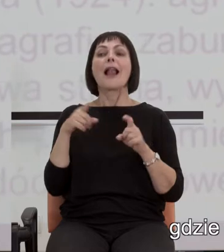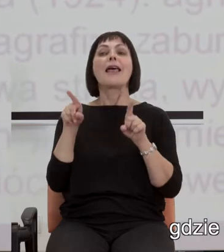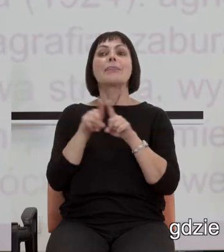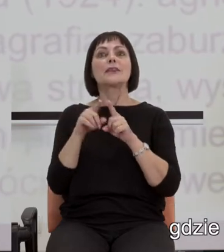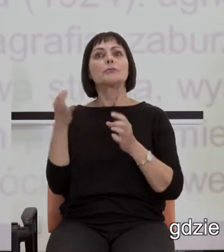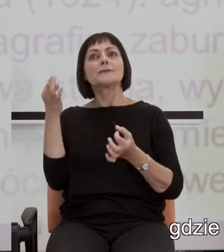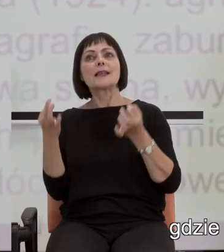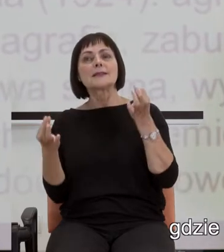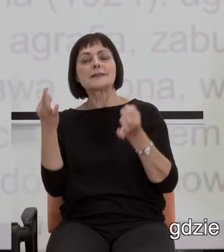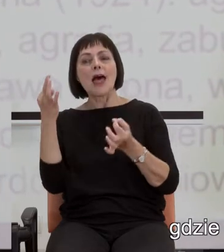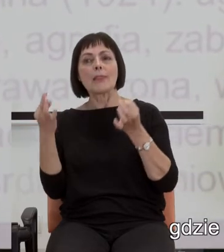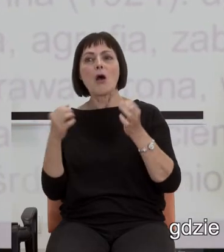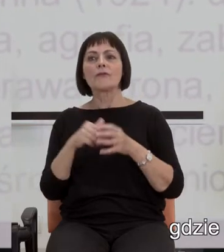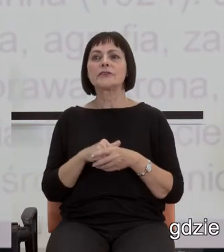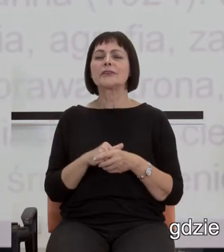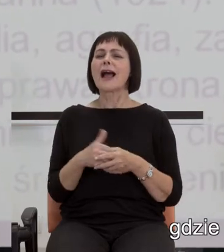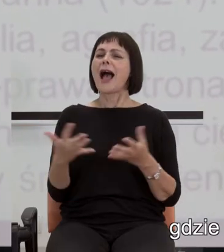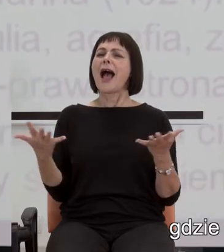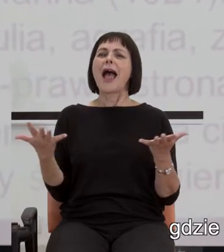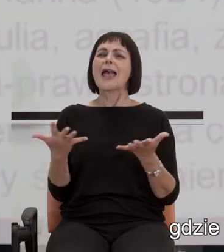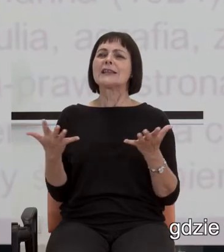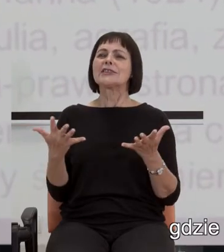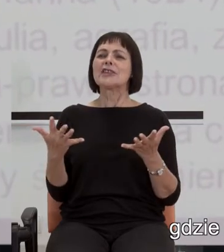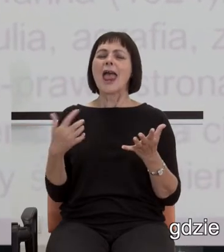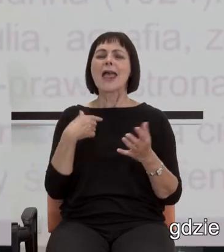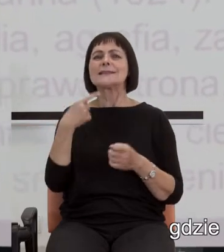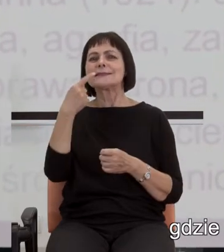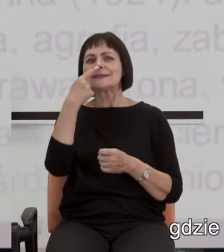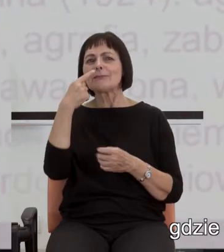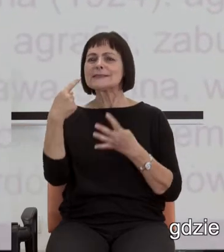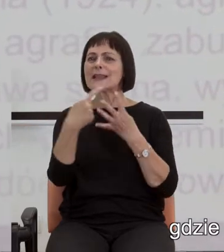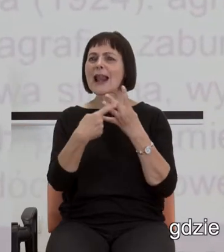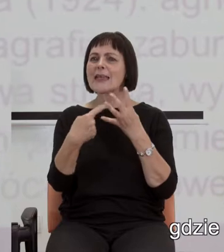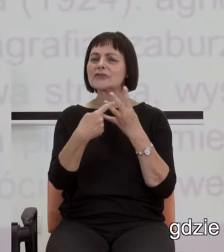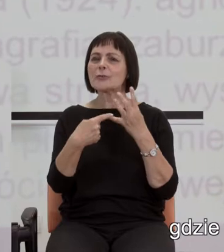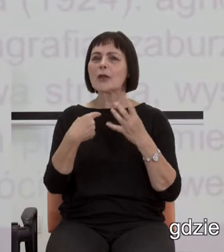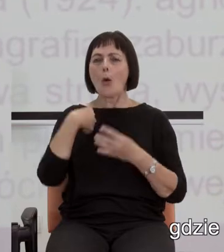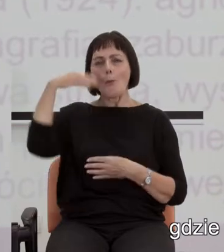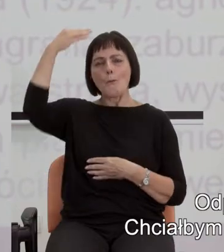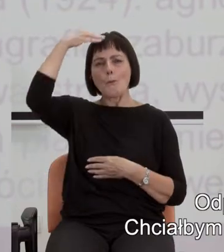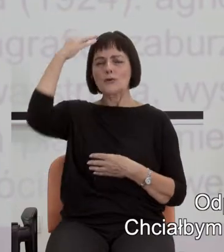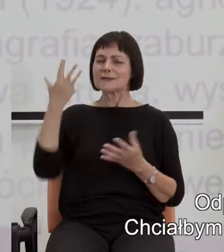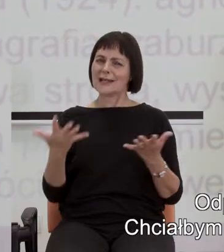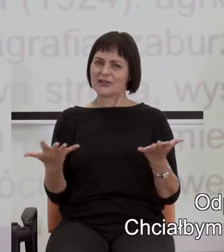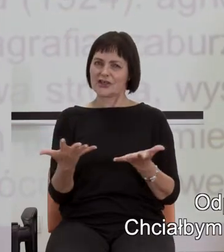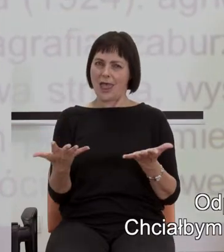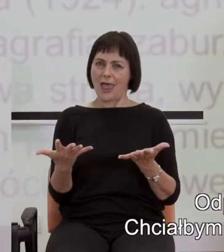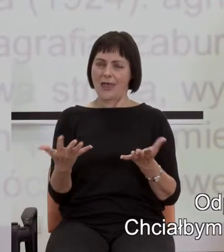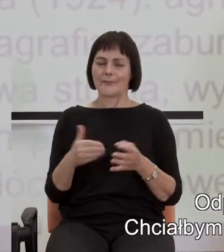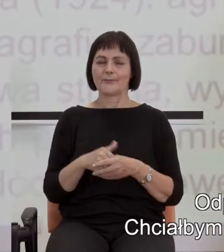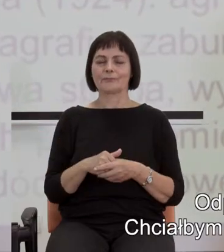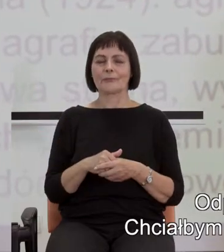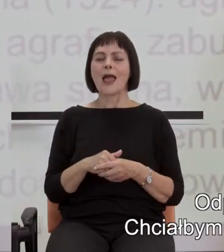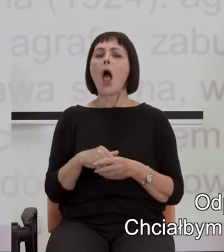się zastanowić, gdzie ten zmysł liczby jest w naszym mózgu. Odpowiedź na to pytanie